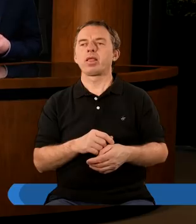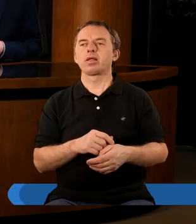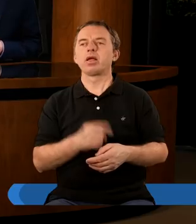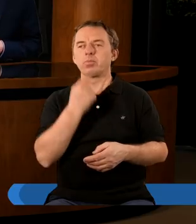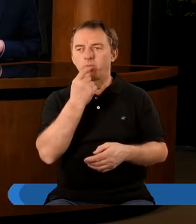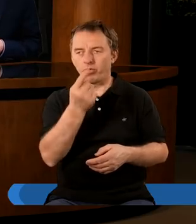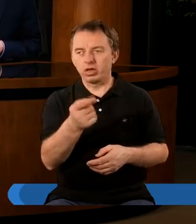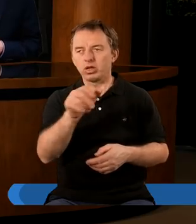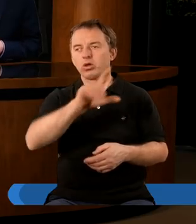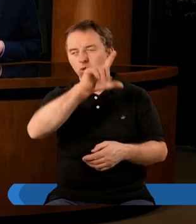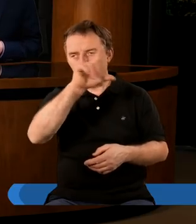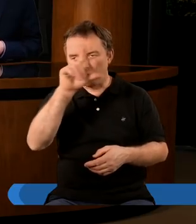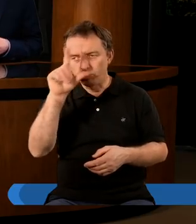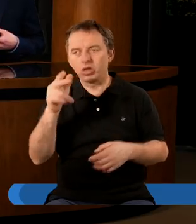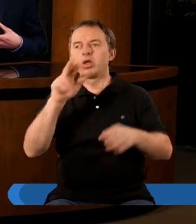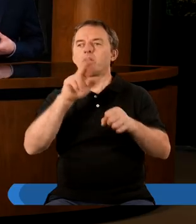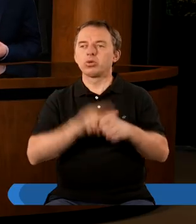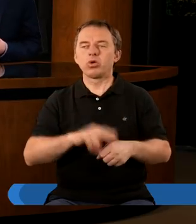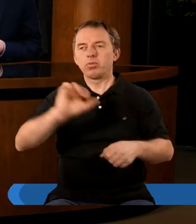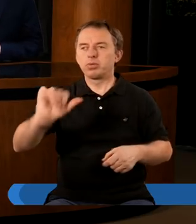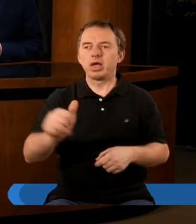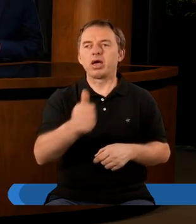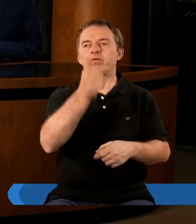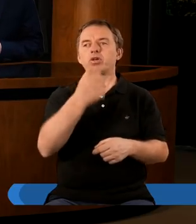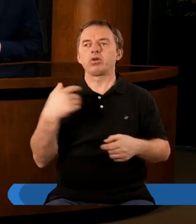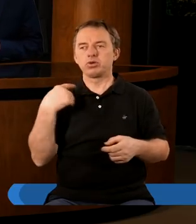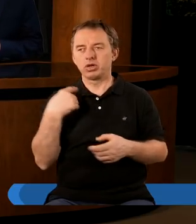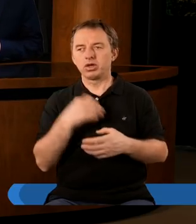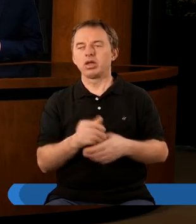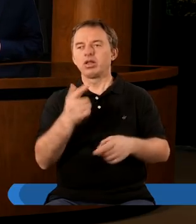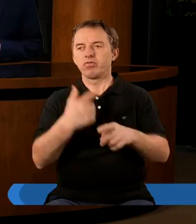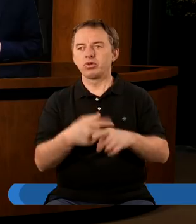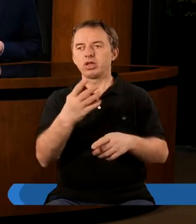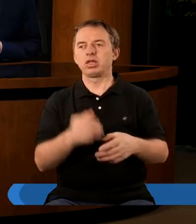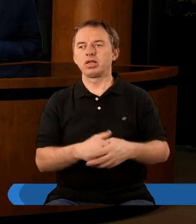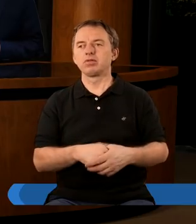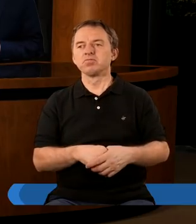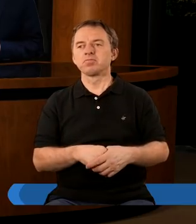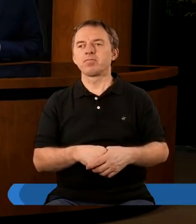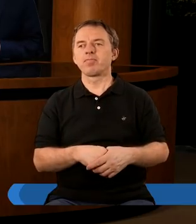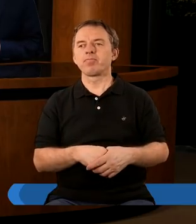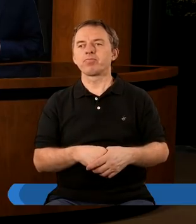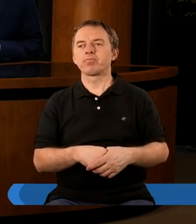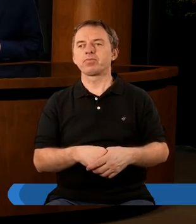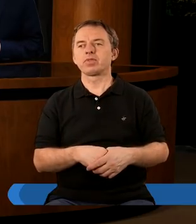możemy powiedzieć, że są to ludzie, którzy już są pierwocinami zwycięstwa. a ich jest dwudziestu czterech. Tak, możliwe,